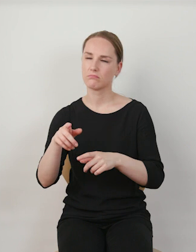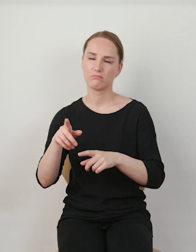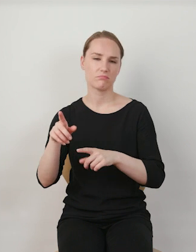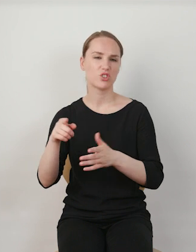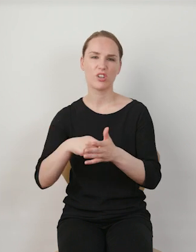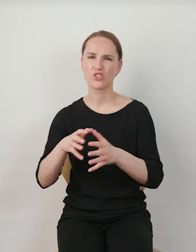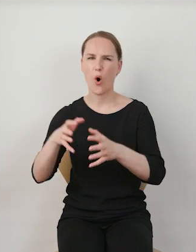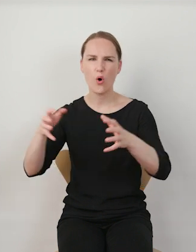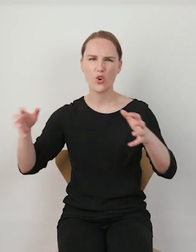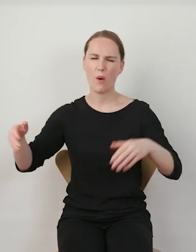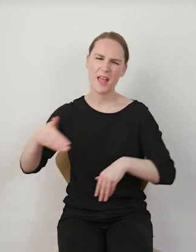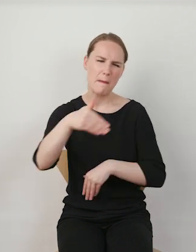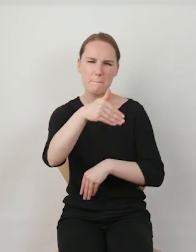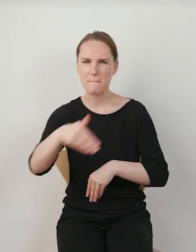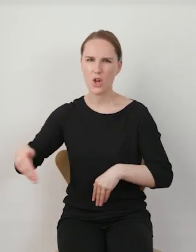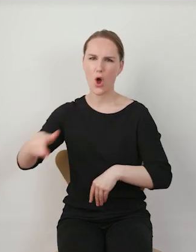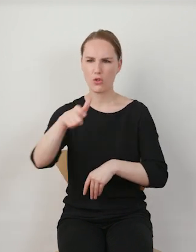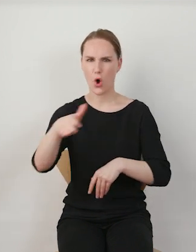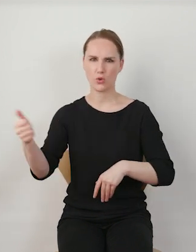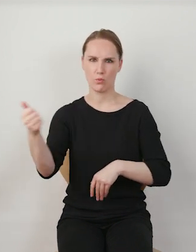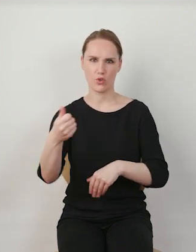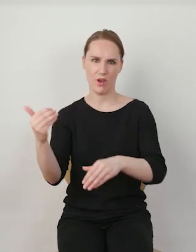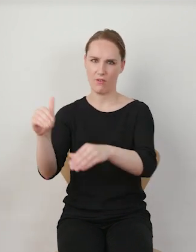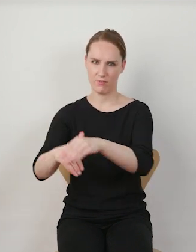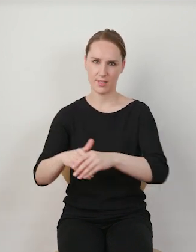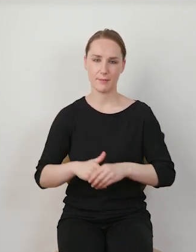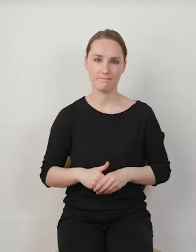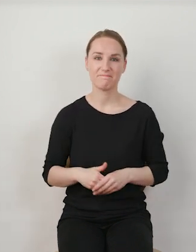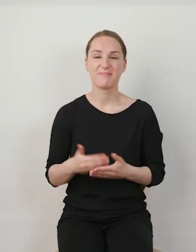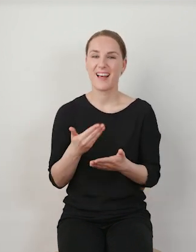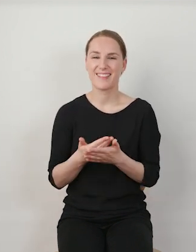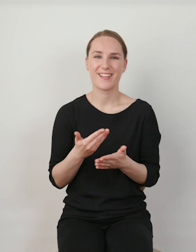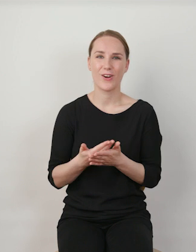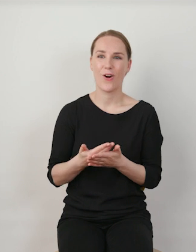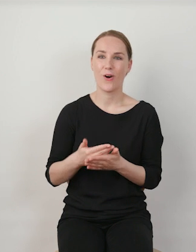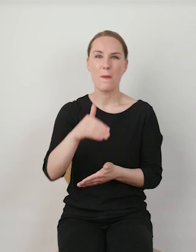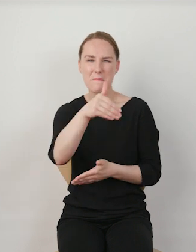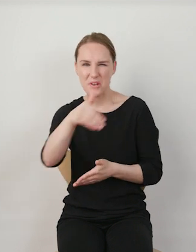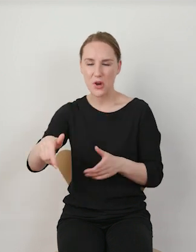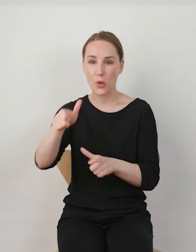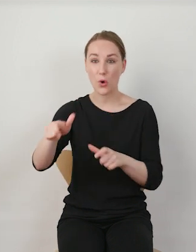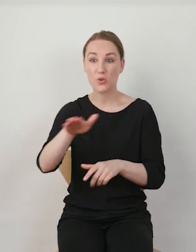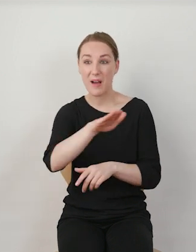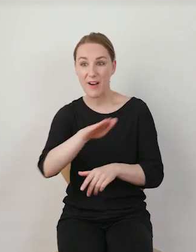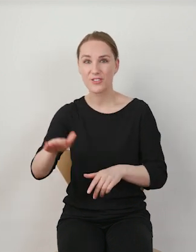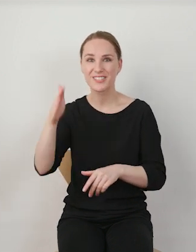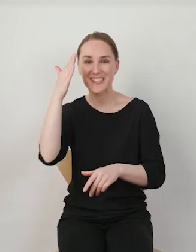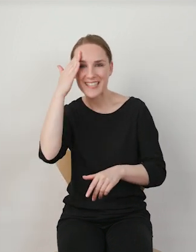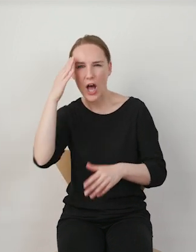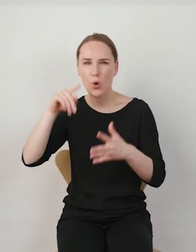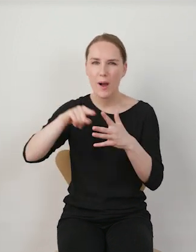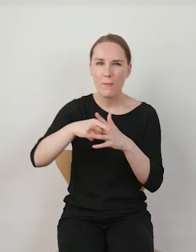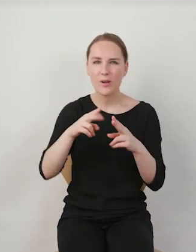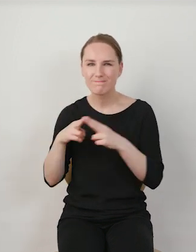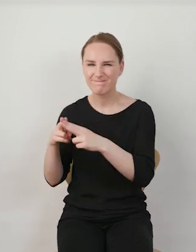często liczą miliony użytkowników, więc siłą rzeczy niemożliwe jest, żeby ci ludzie też wchodzili w jakieś głębsze